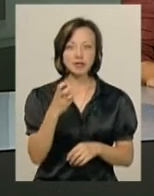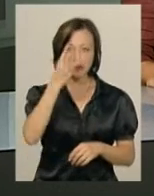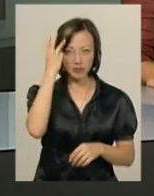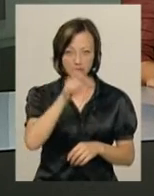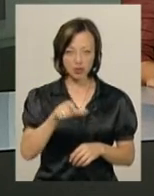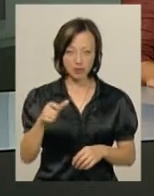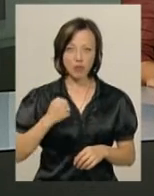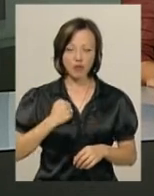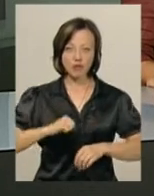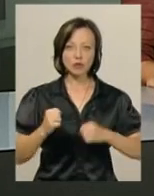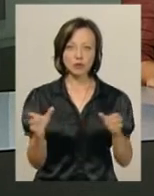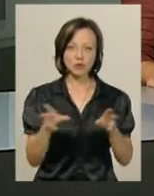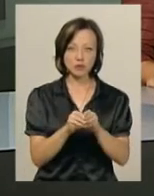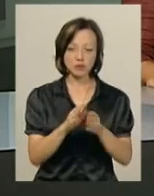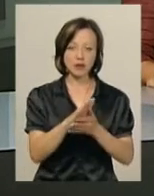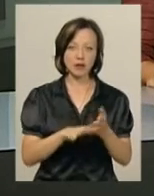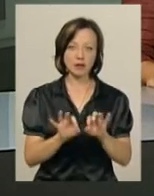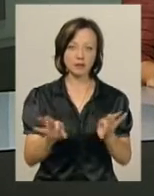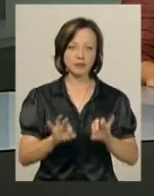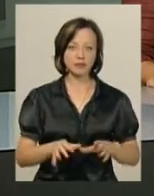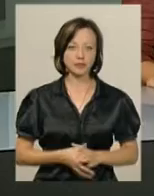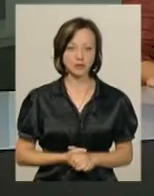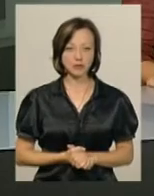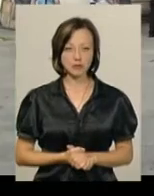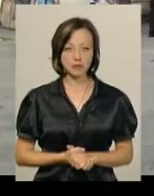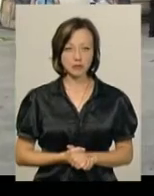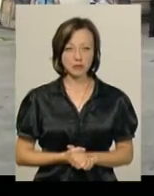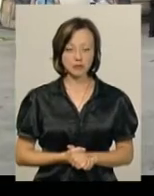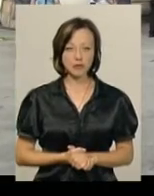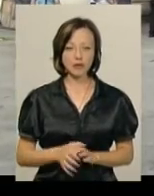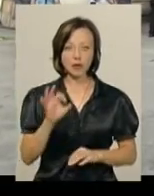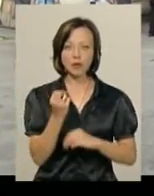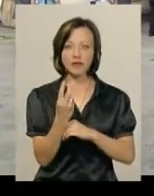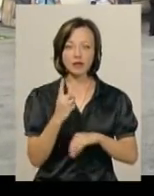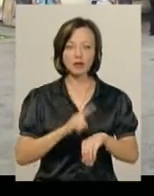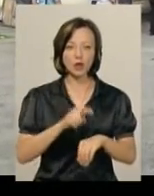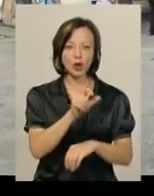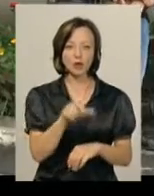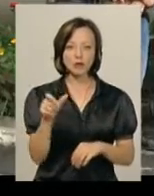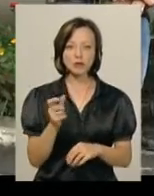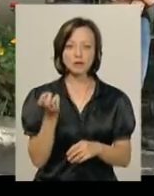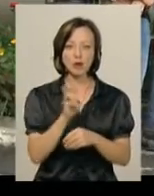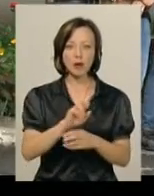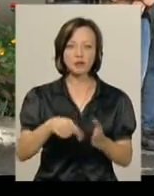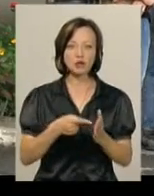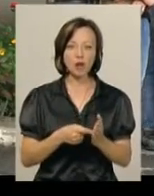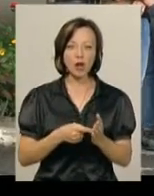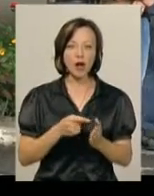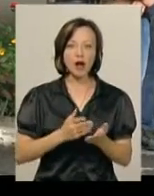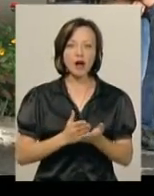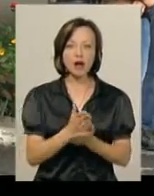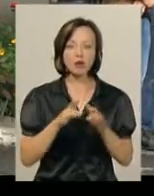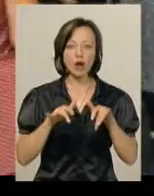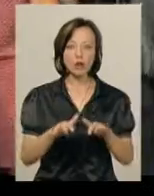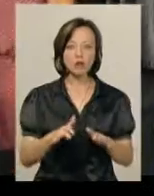них і бойові побратими бійця Ірина Аріон далі. О 12-й годині люди підходять до міської ритуальної служби в